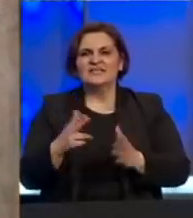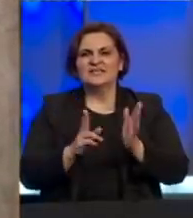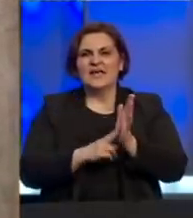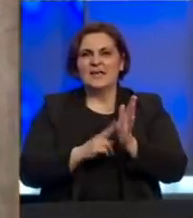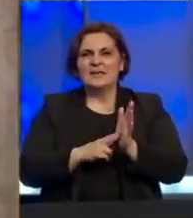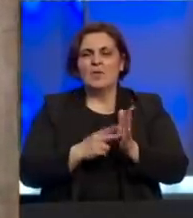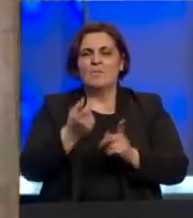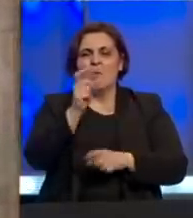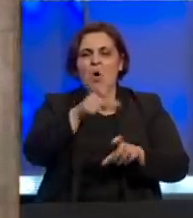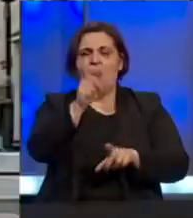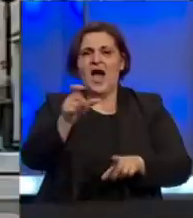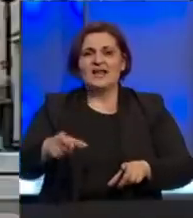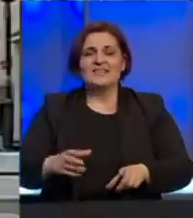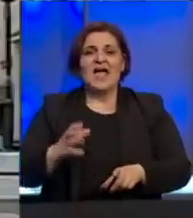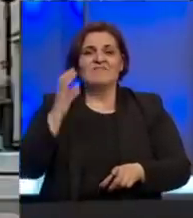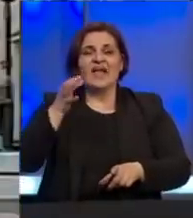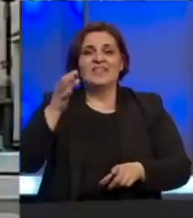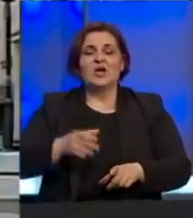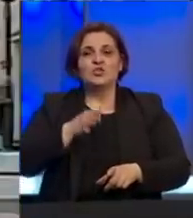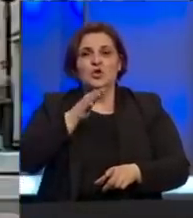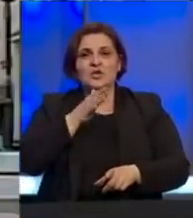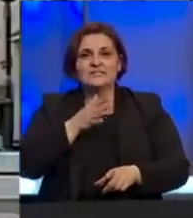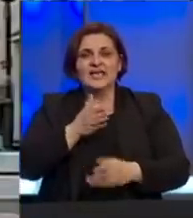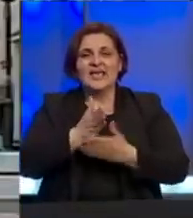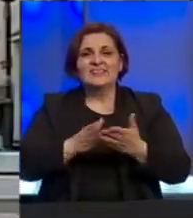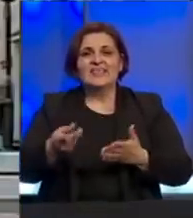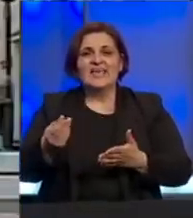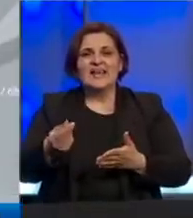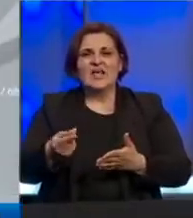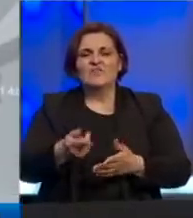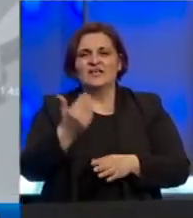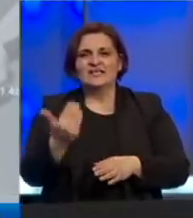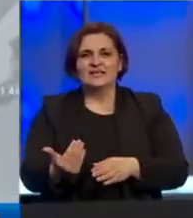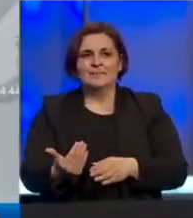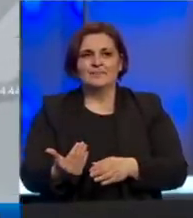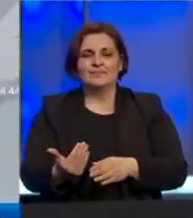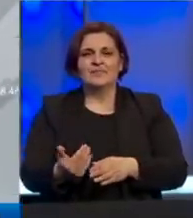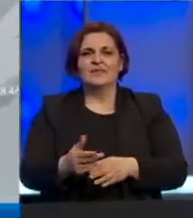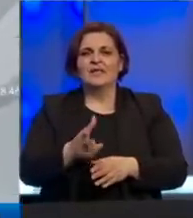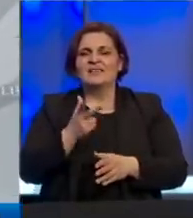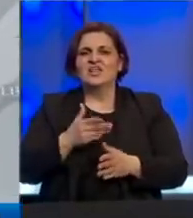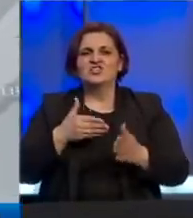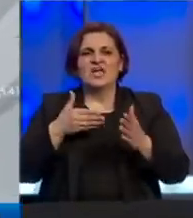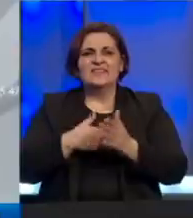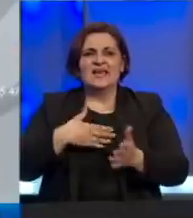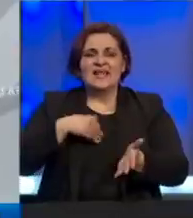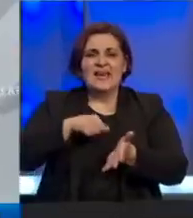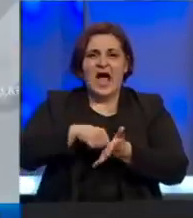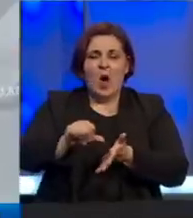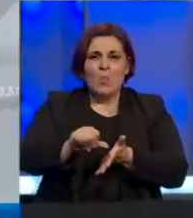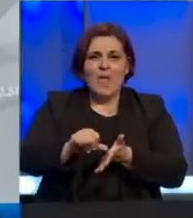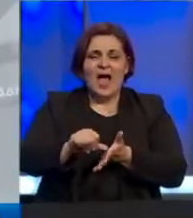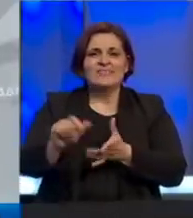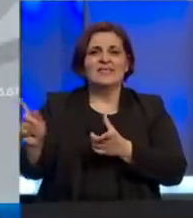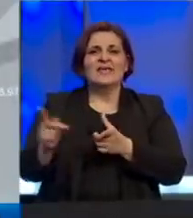maraka po radniku a vlada kantona Sarajevo dio novca za plate Da li će direktno nama uplati ili će oni